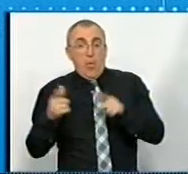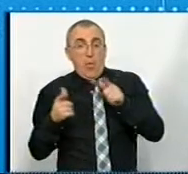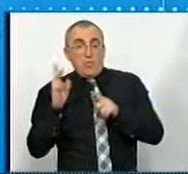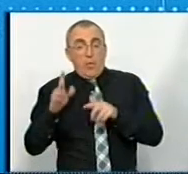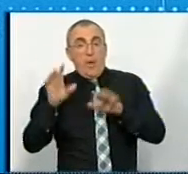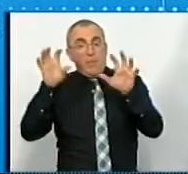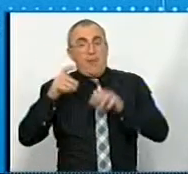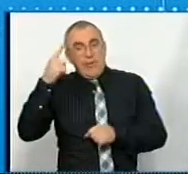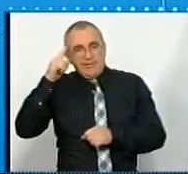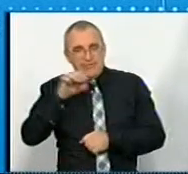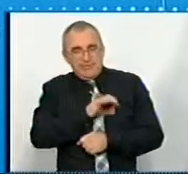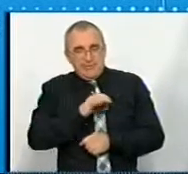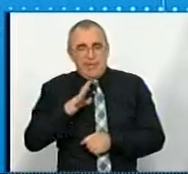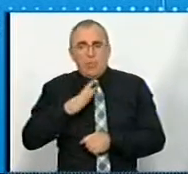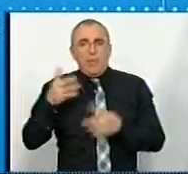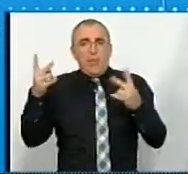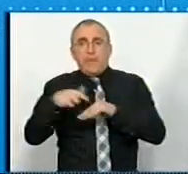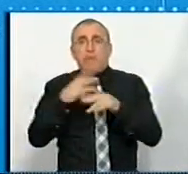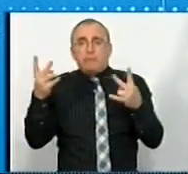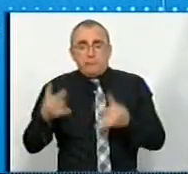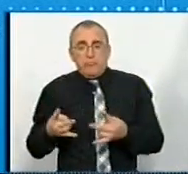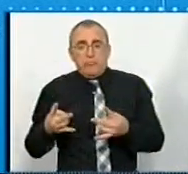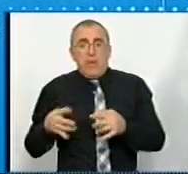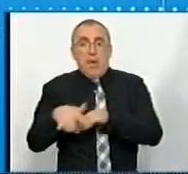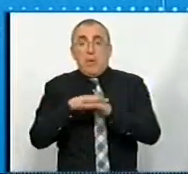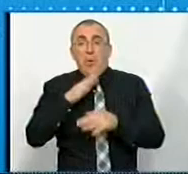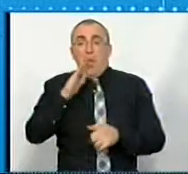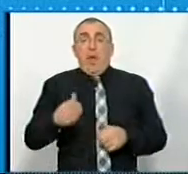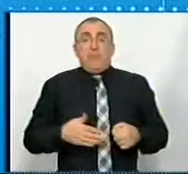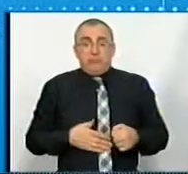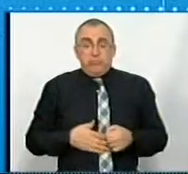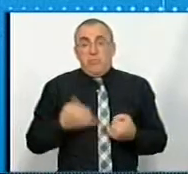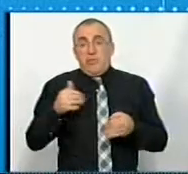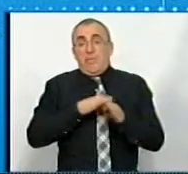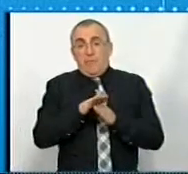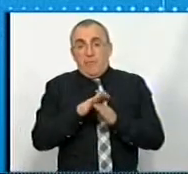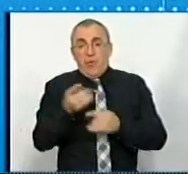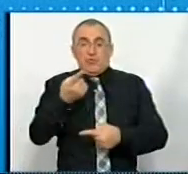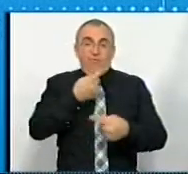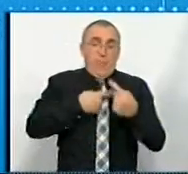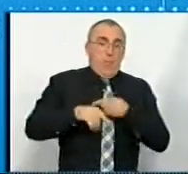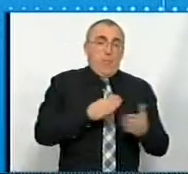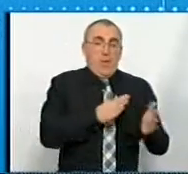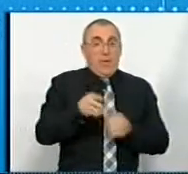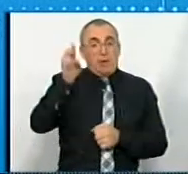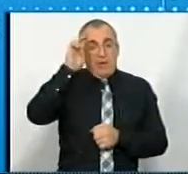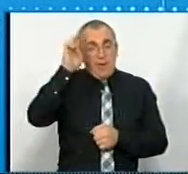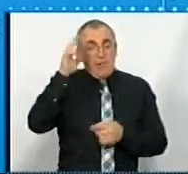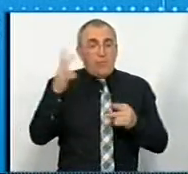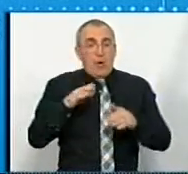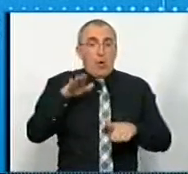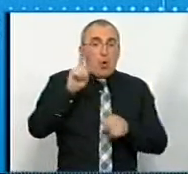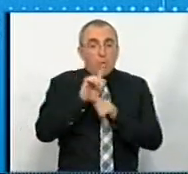правознавців, на ринку вони були затребувані, ринок носитився, і зараз відбуваються зворотній процес. І навіть держава намагається